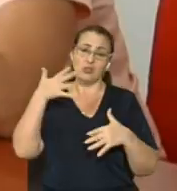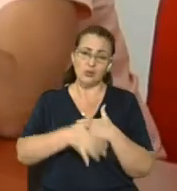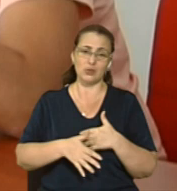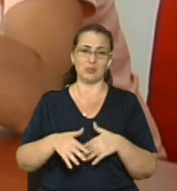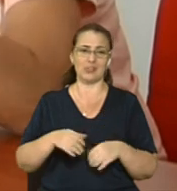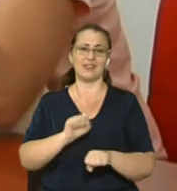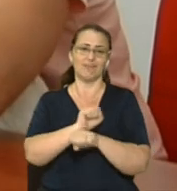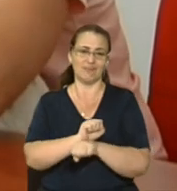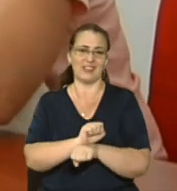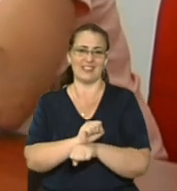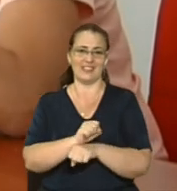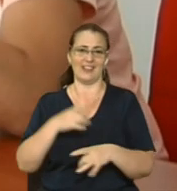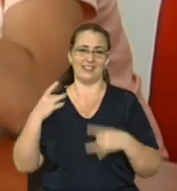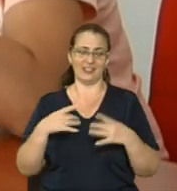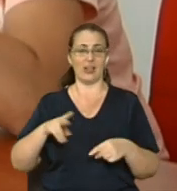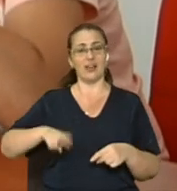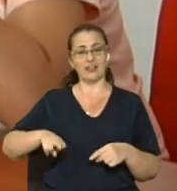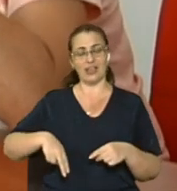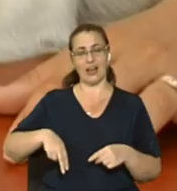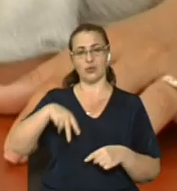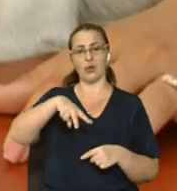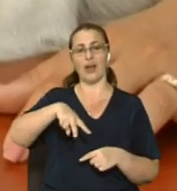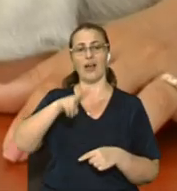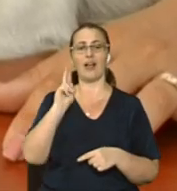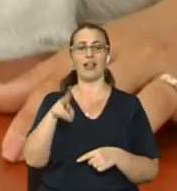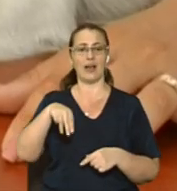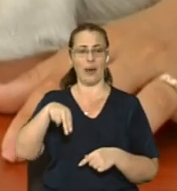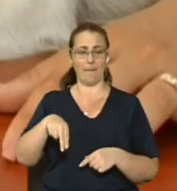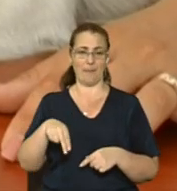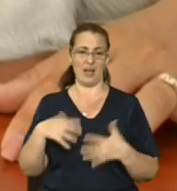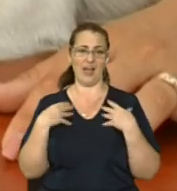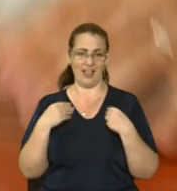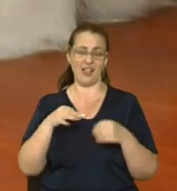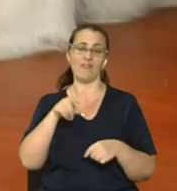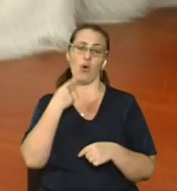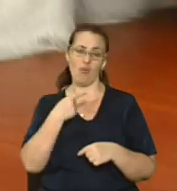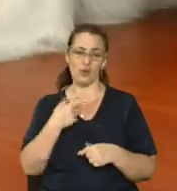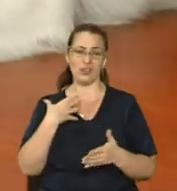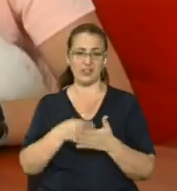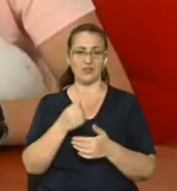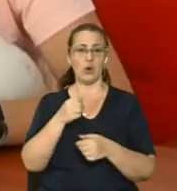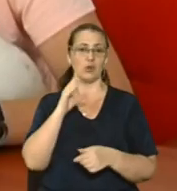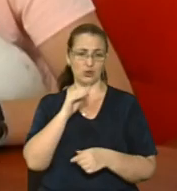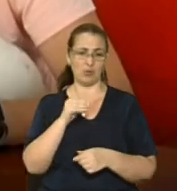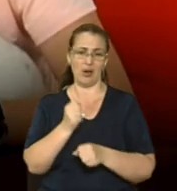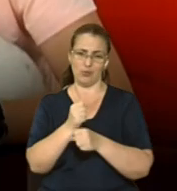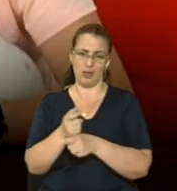Директорка комунального підприємства «Лев» Оксана Кошак каже, свого собаку на роботу бере щодня.